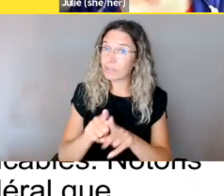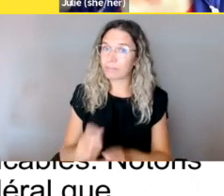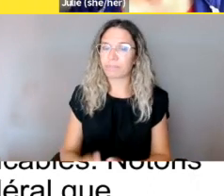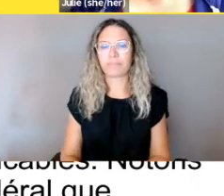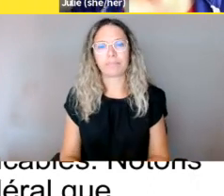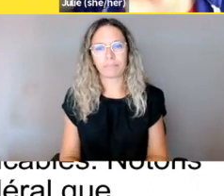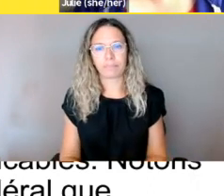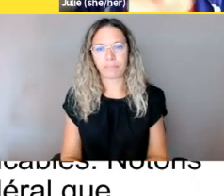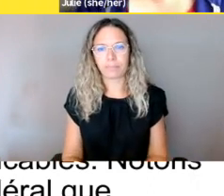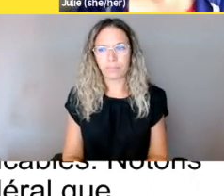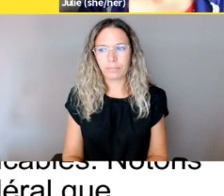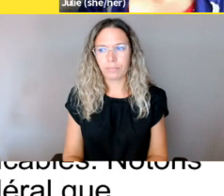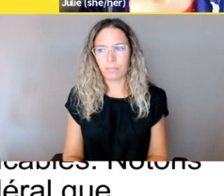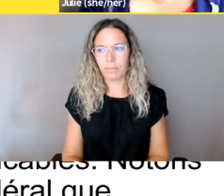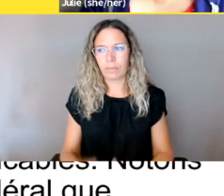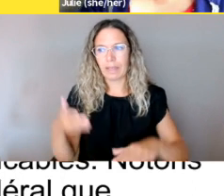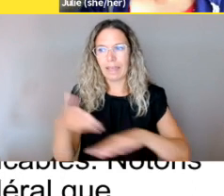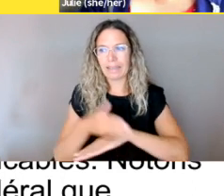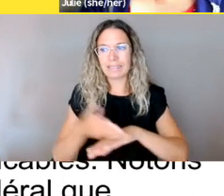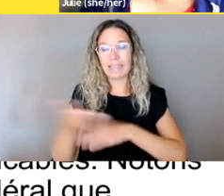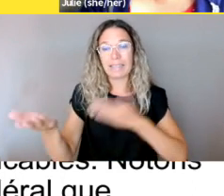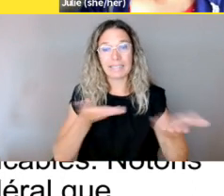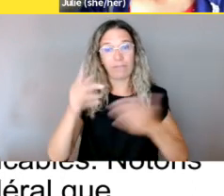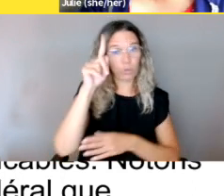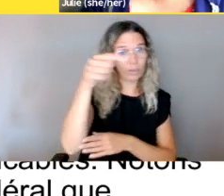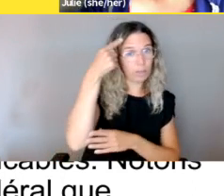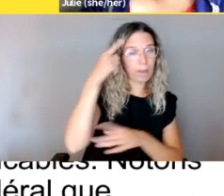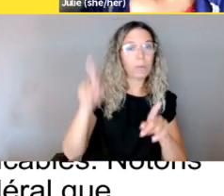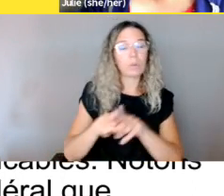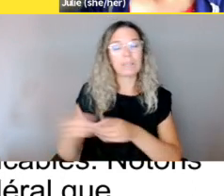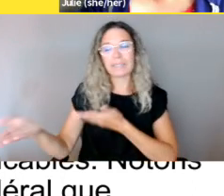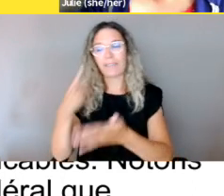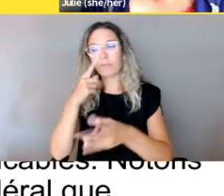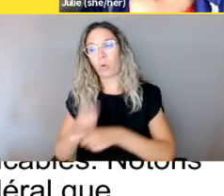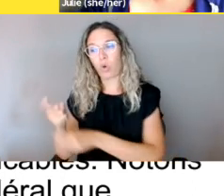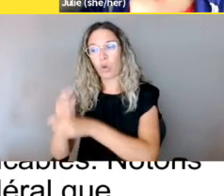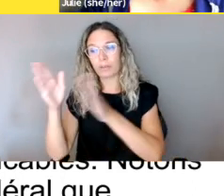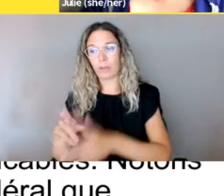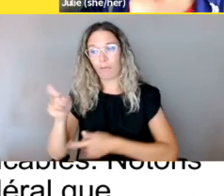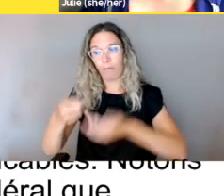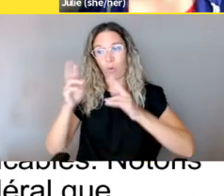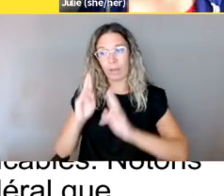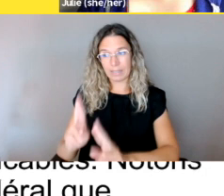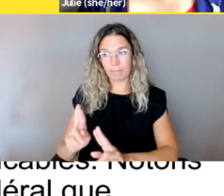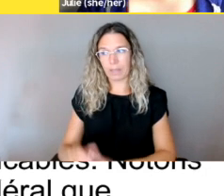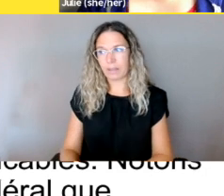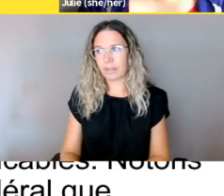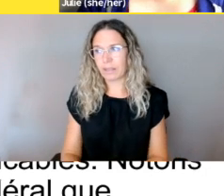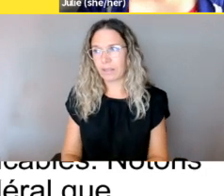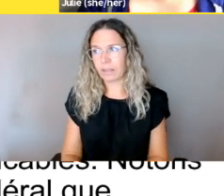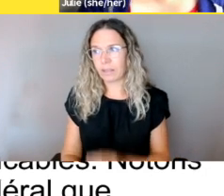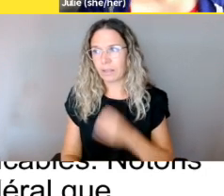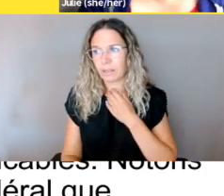Donc, autant l'accès aux services gouvernementaux que les services aux consommateurs doivent être respectés, les